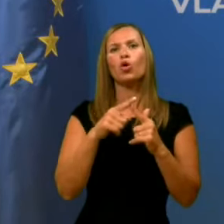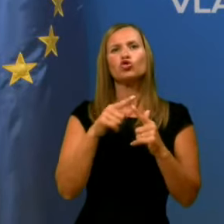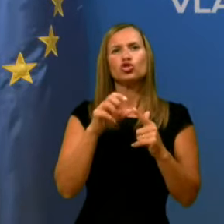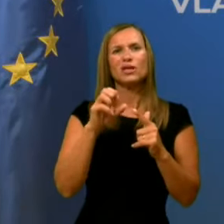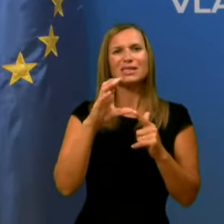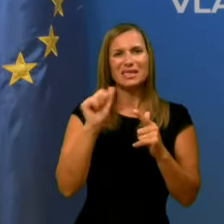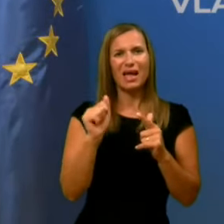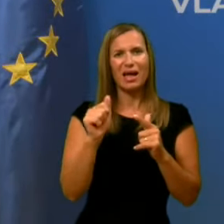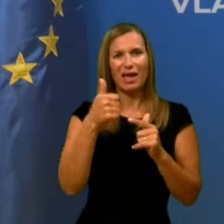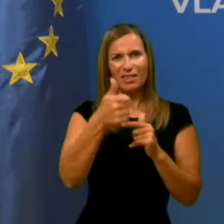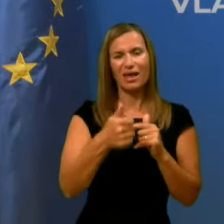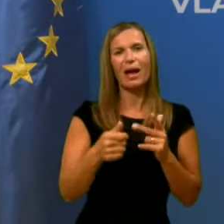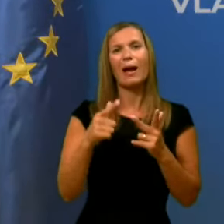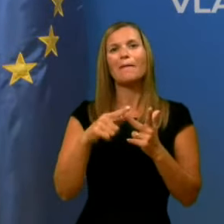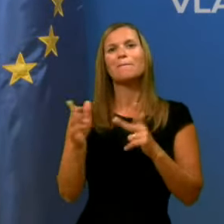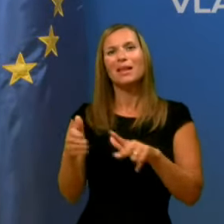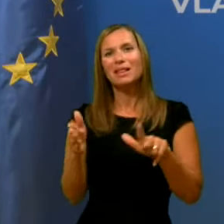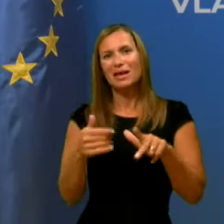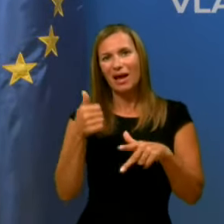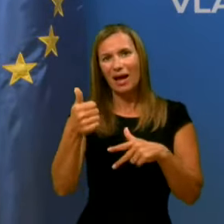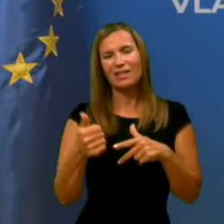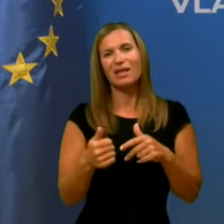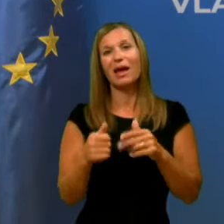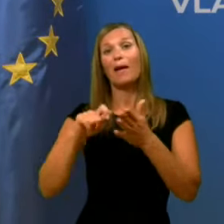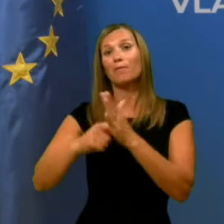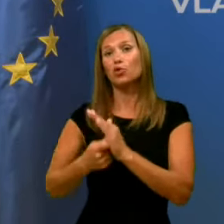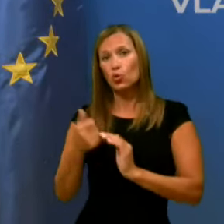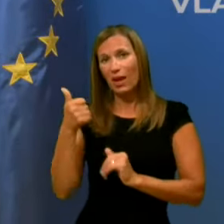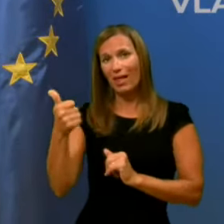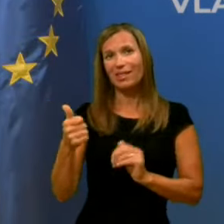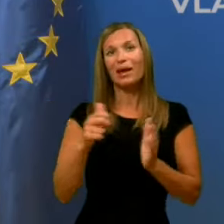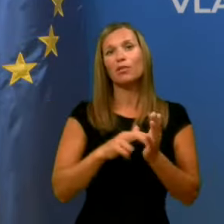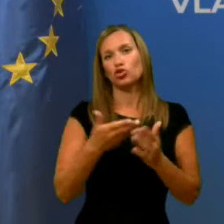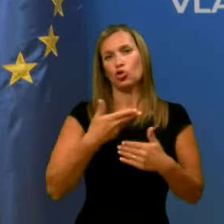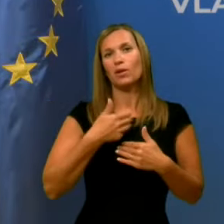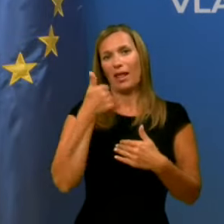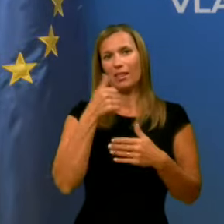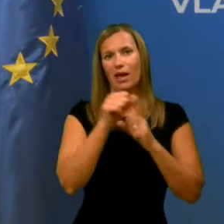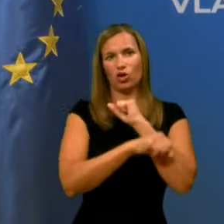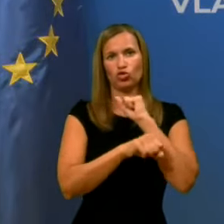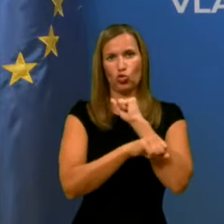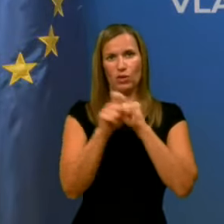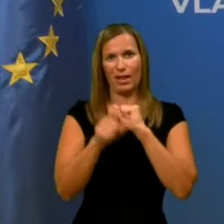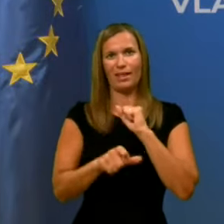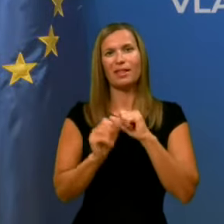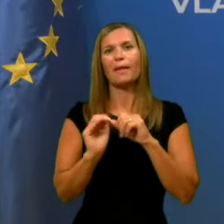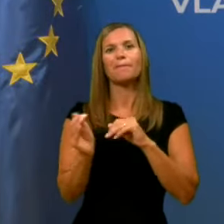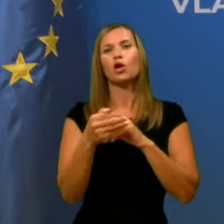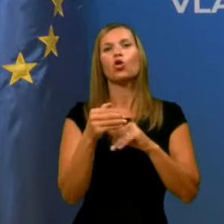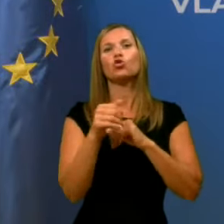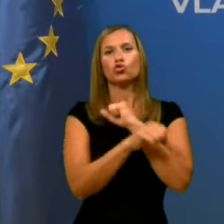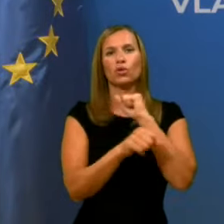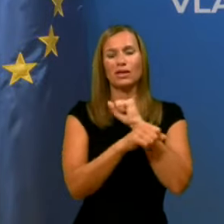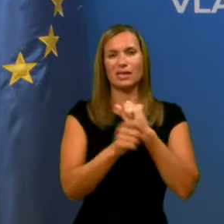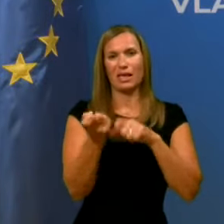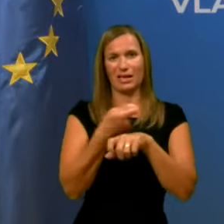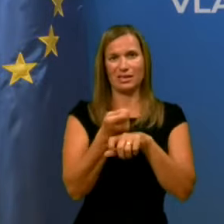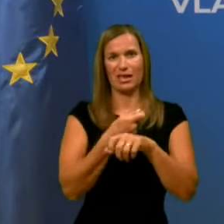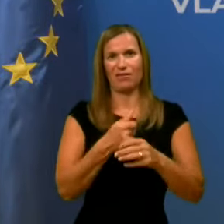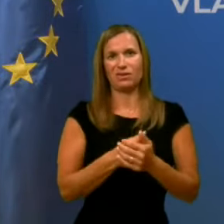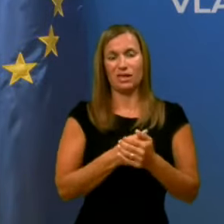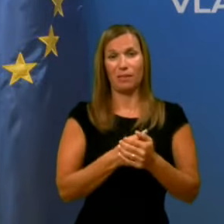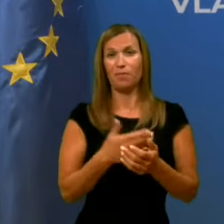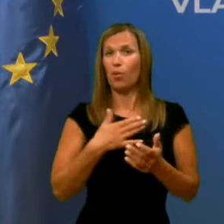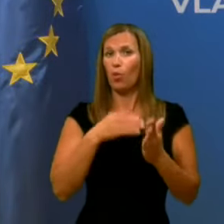metlika enega, ptuj enega in dobili so še enega študenta preko študentskega servisa. Po